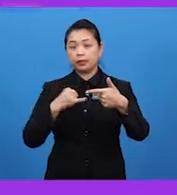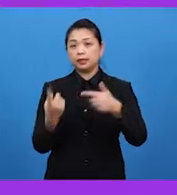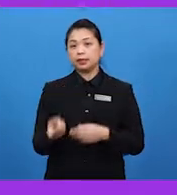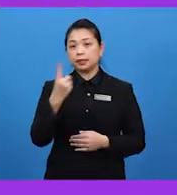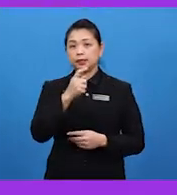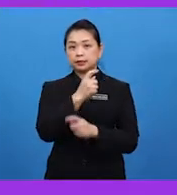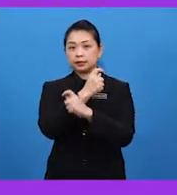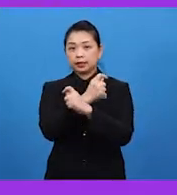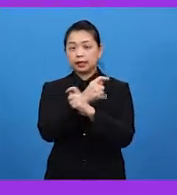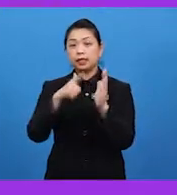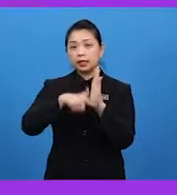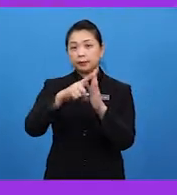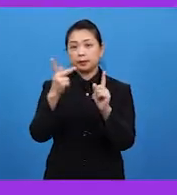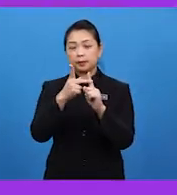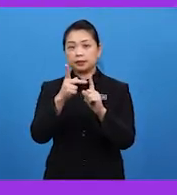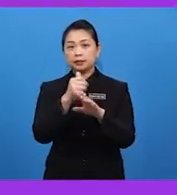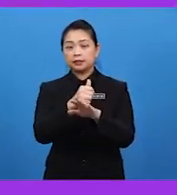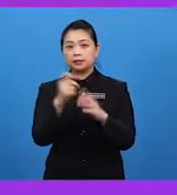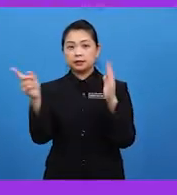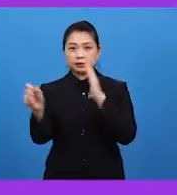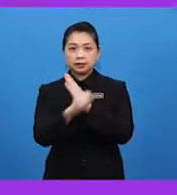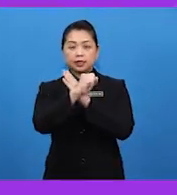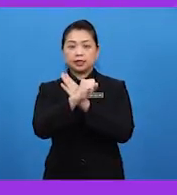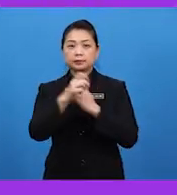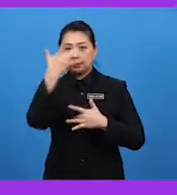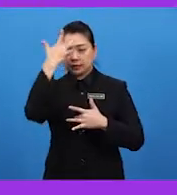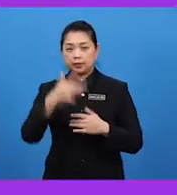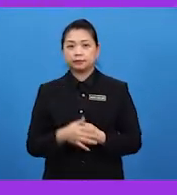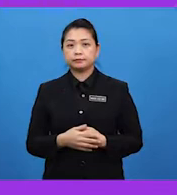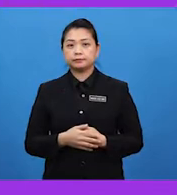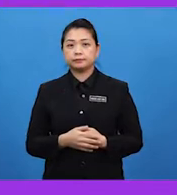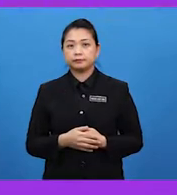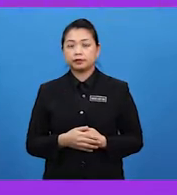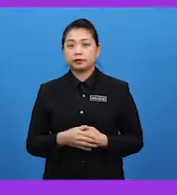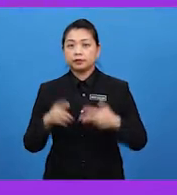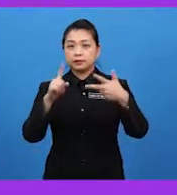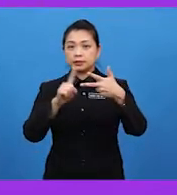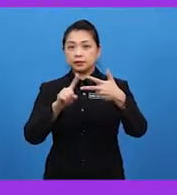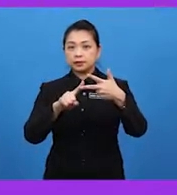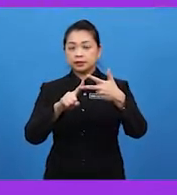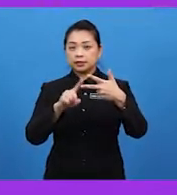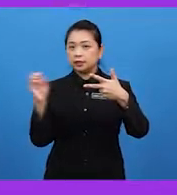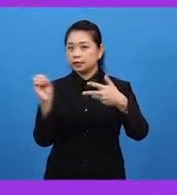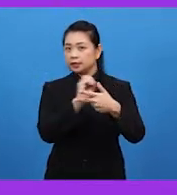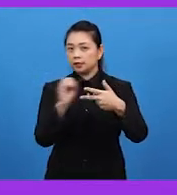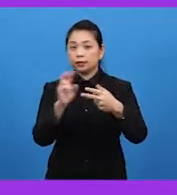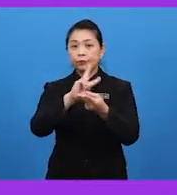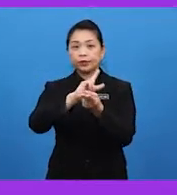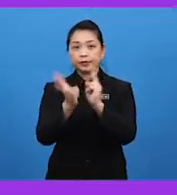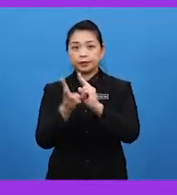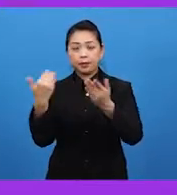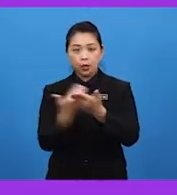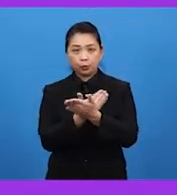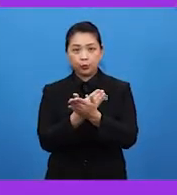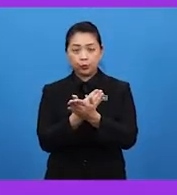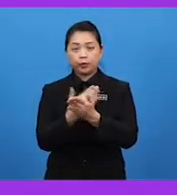daya tahan yang lebih kepada serangan penyakit C, tiada variasi baru terhadap